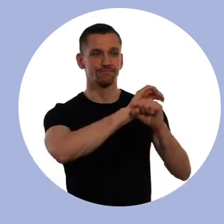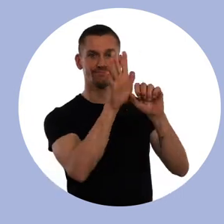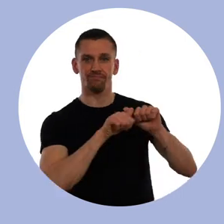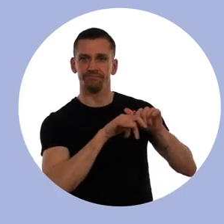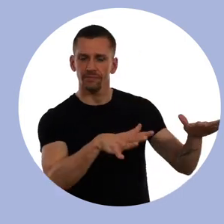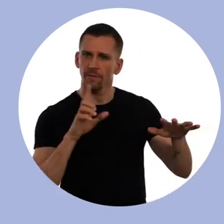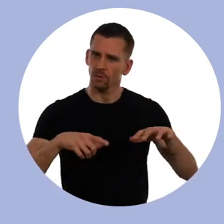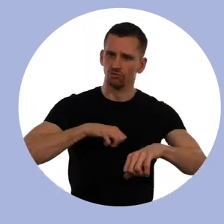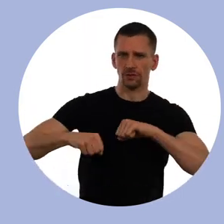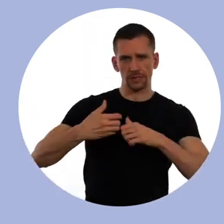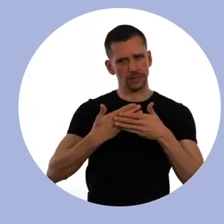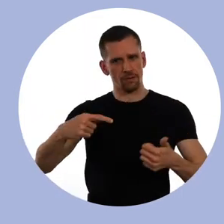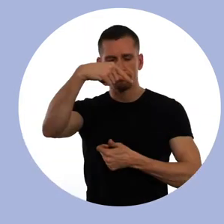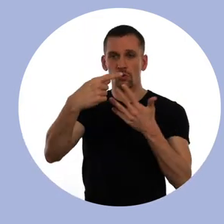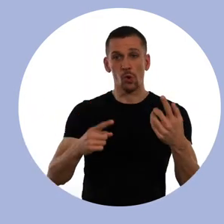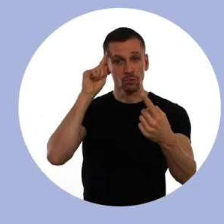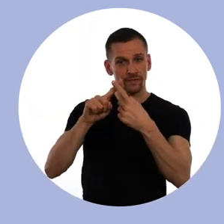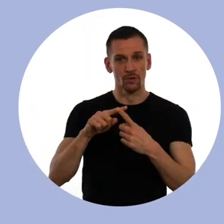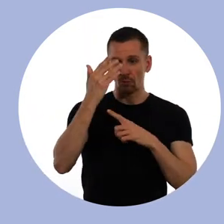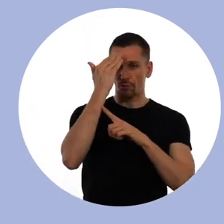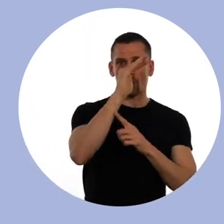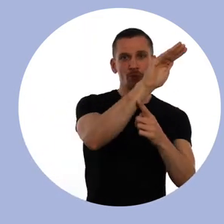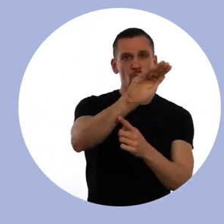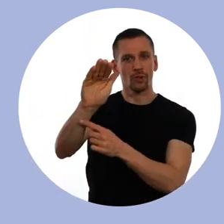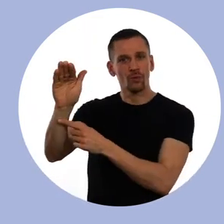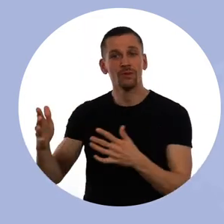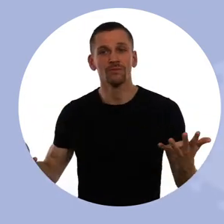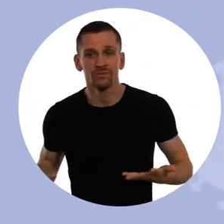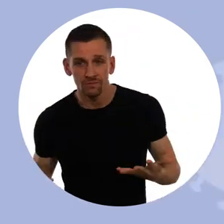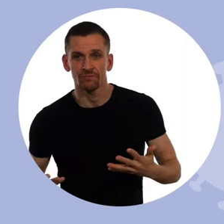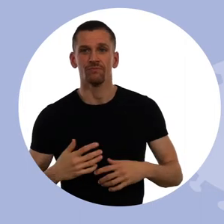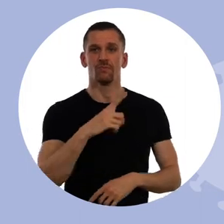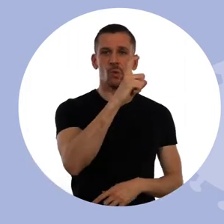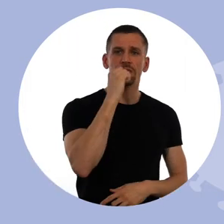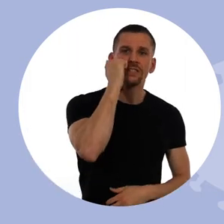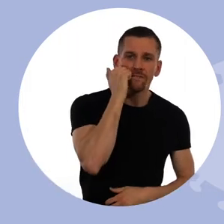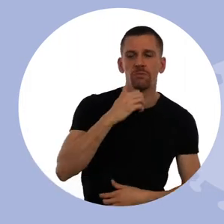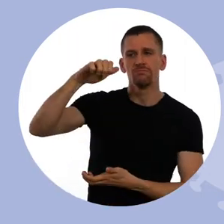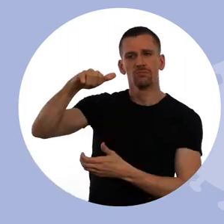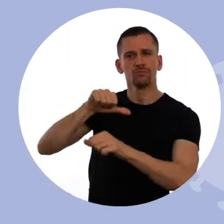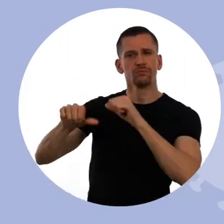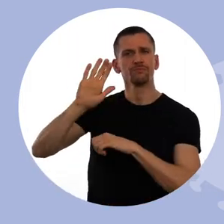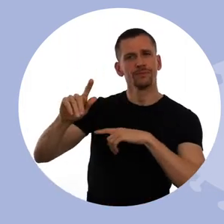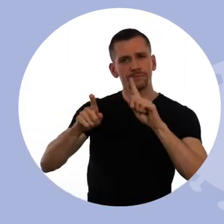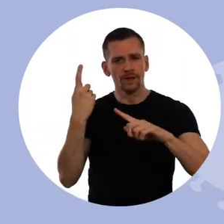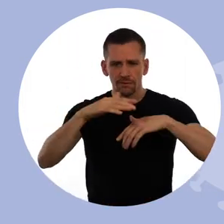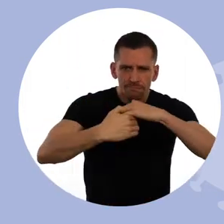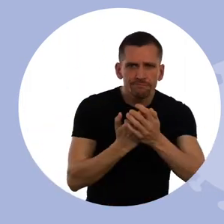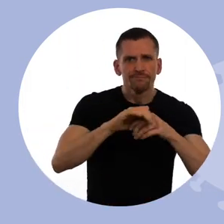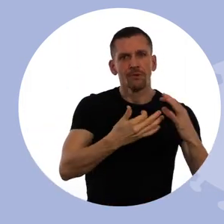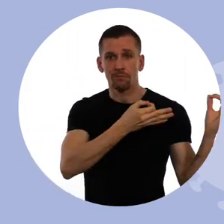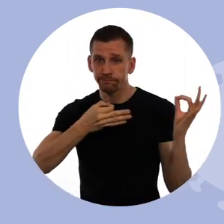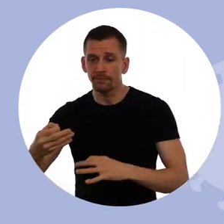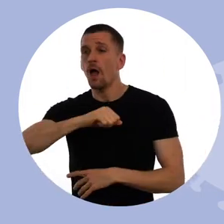Information coronavirus. Pour vous protéger et protéger les autres du coronavirus, adoptez ces gestes simples. Lavez-vous très régulièrement les mains ou